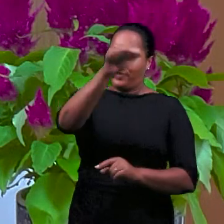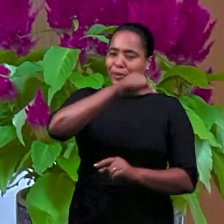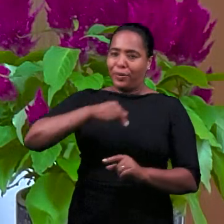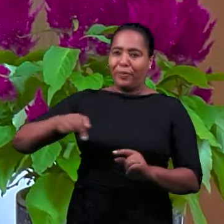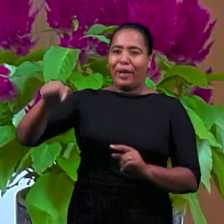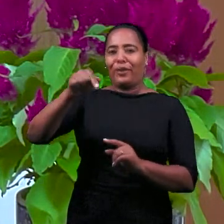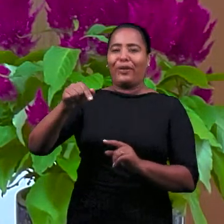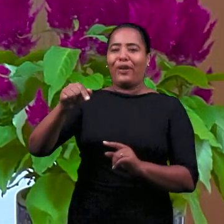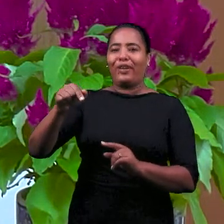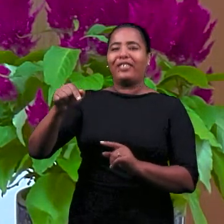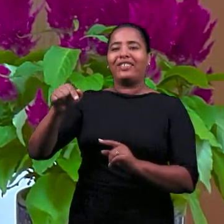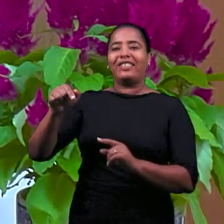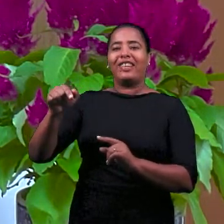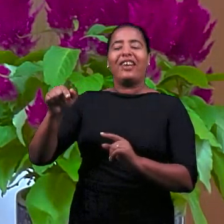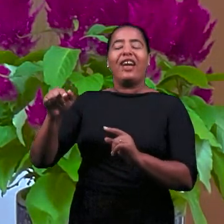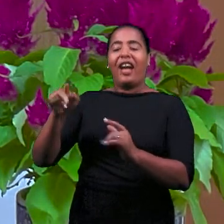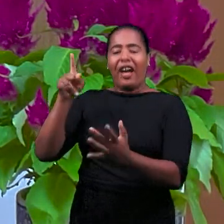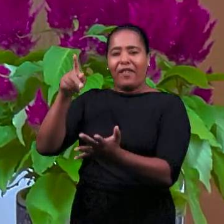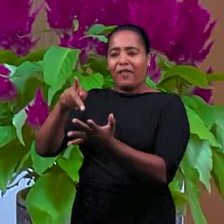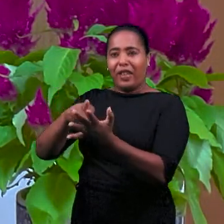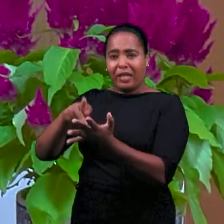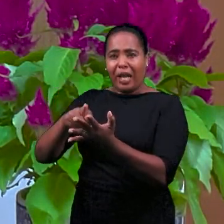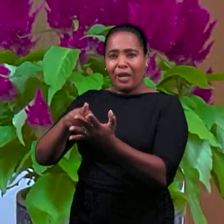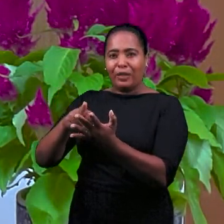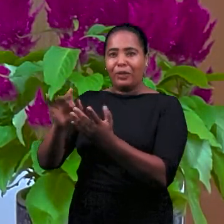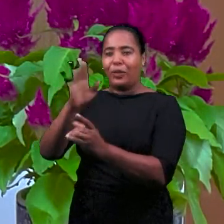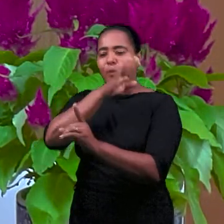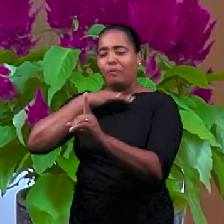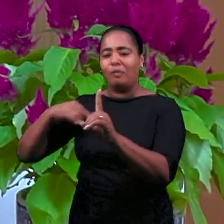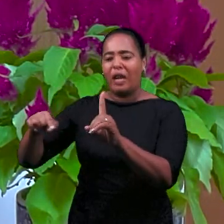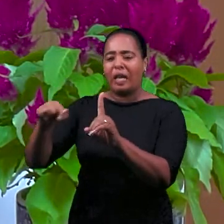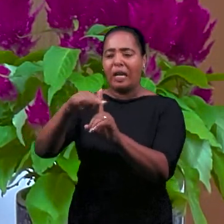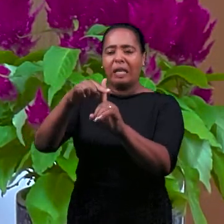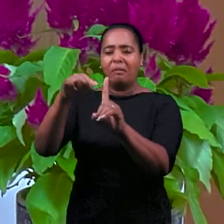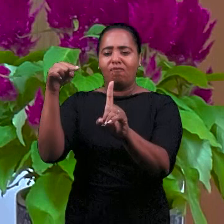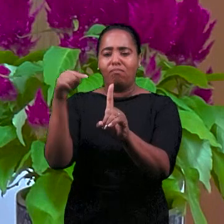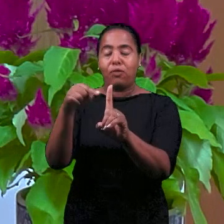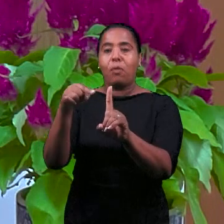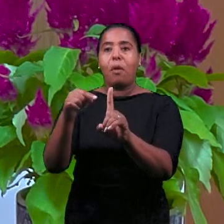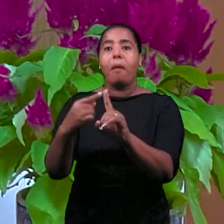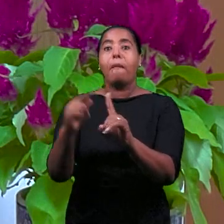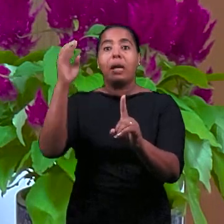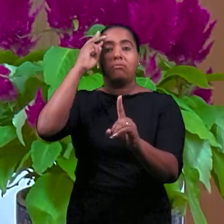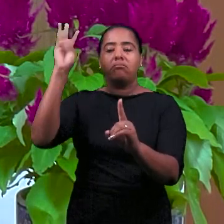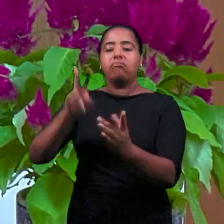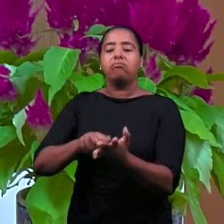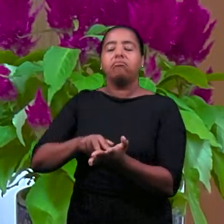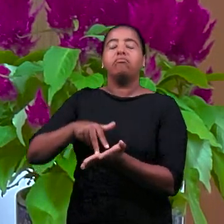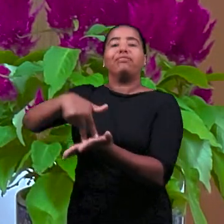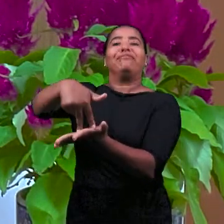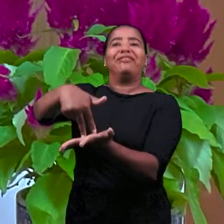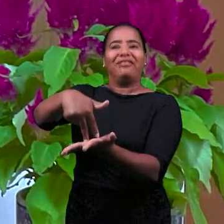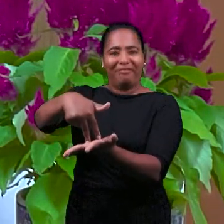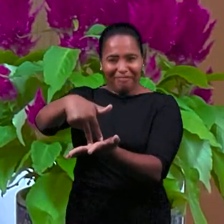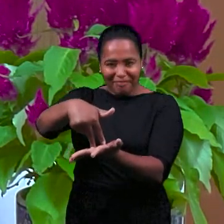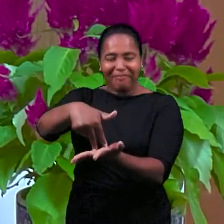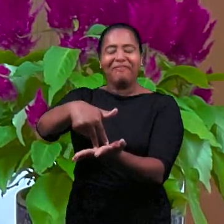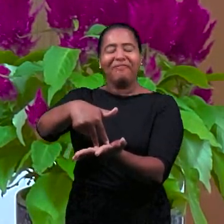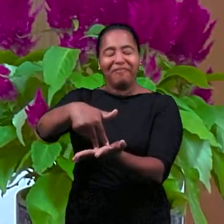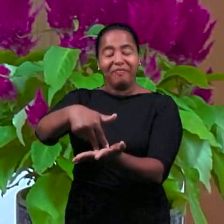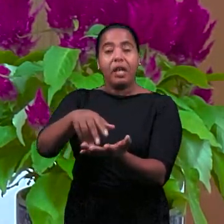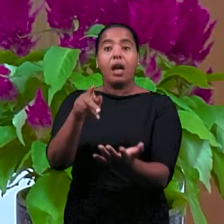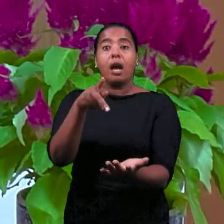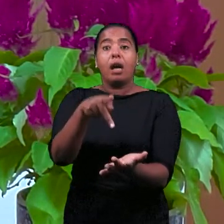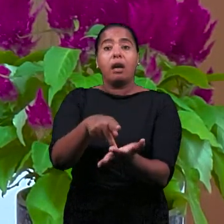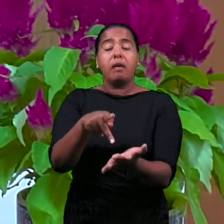Господь Иисус. И объяснение, которое существует в этом, это очень важно, потому что